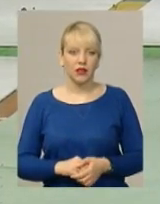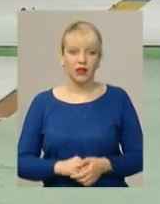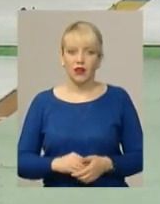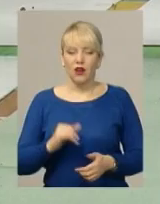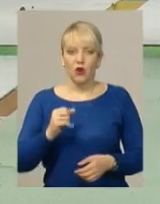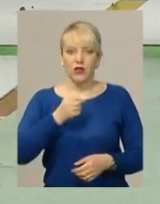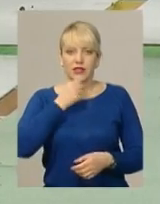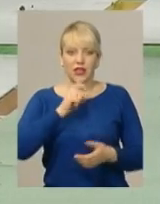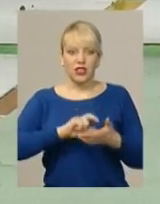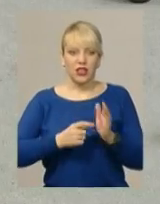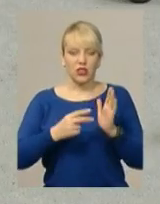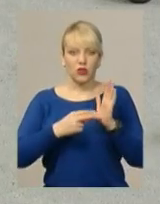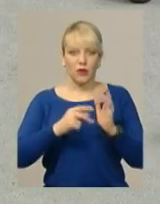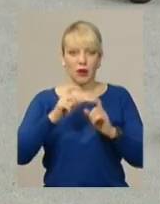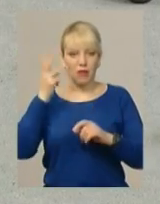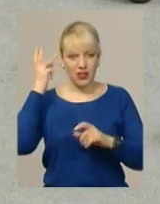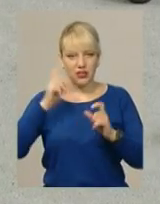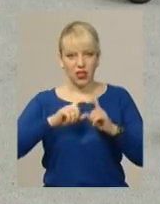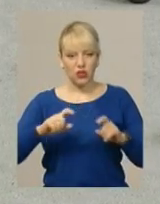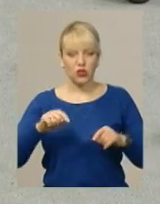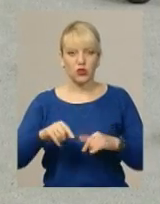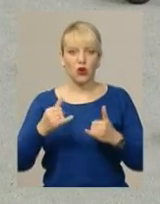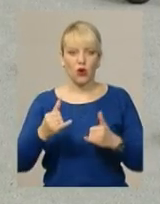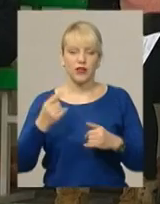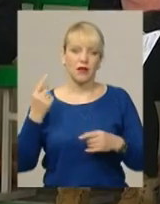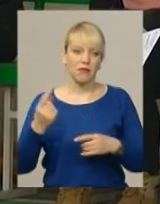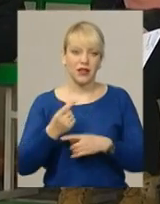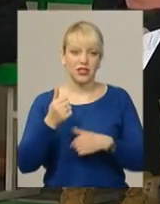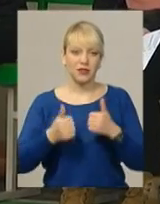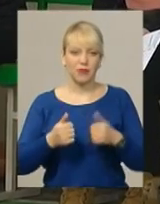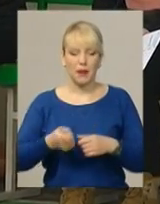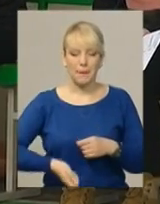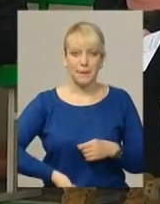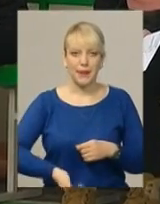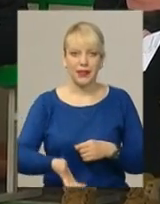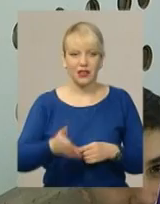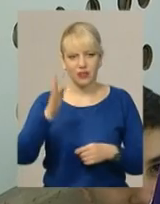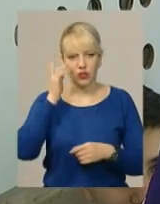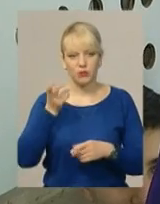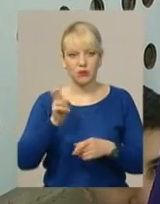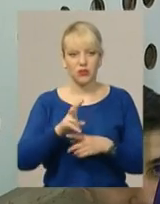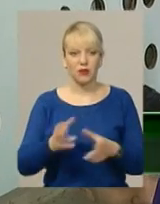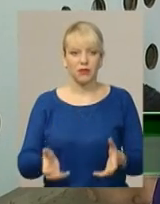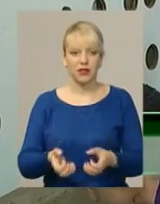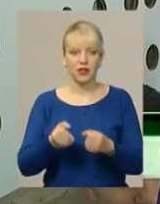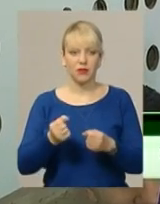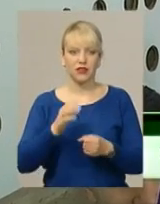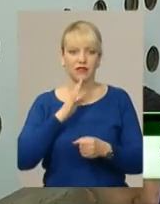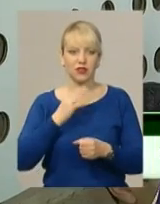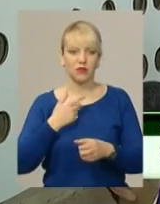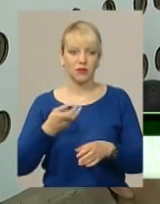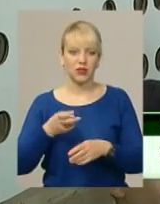У старшокласниць сьомої хмельницької школи сьогодні перші змагання з питанку. Хлопці прийшли підтримати дівчат. Ми прийшли і дівчат